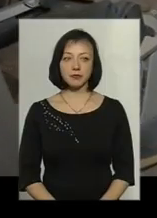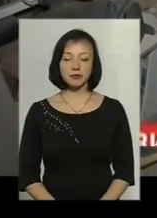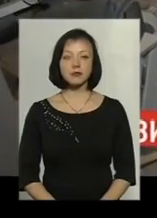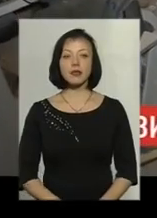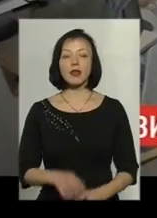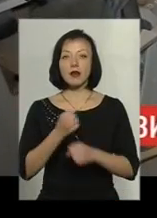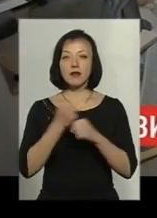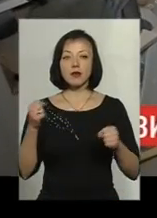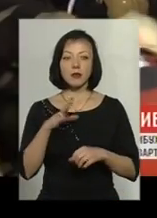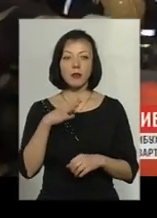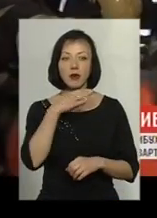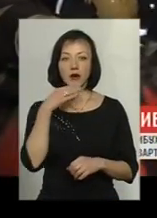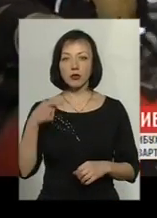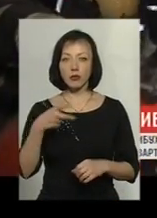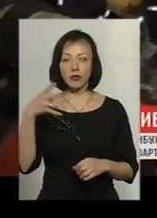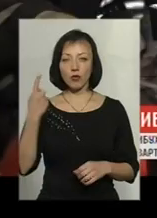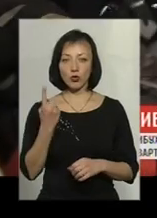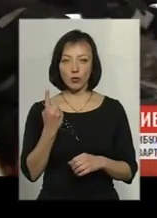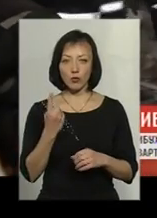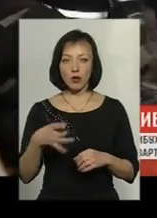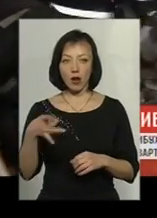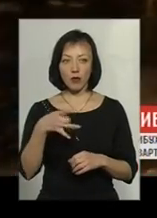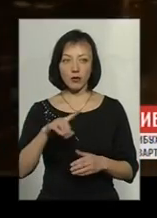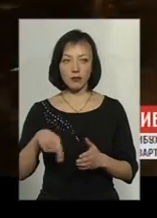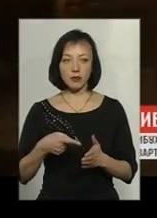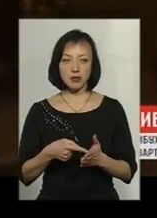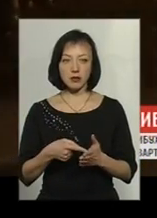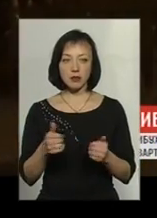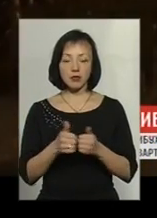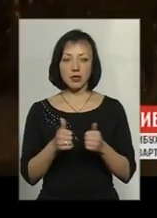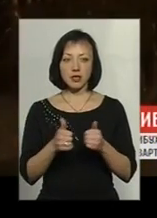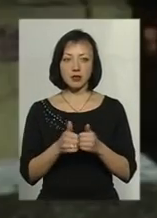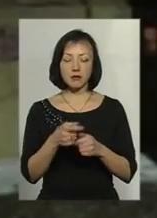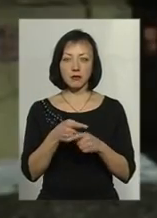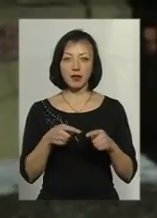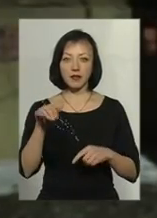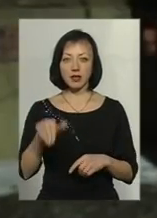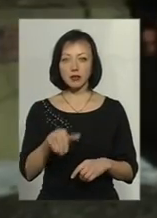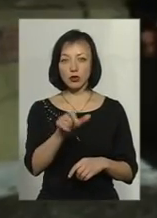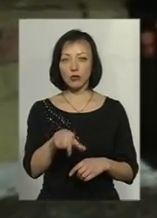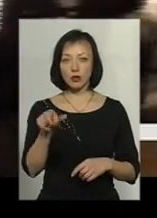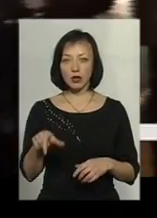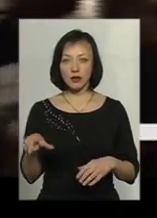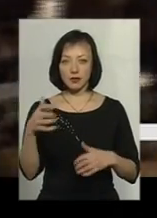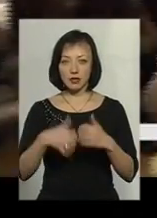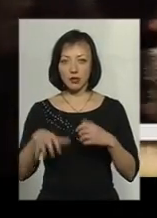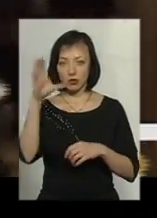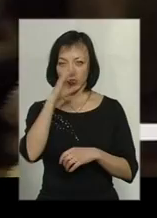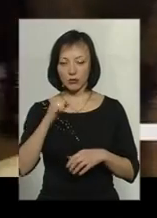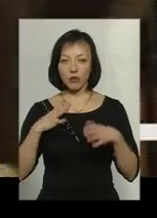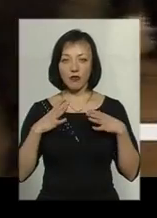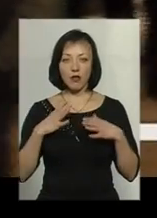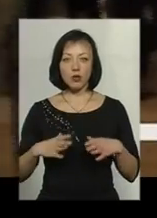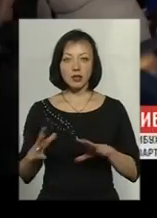багатоповерхівки в одному зі спальних районів міста. Близько півтисячі людей посеред ночі довелося